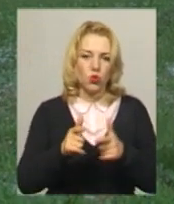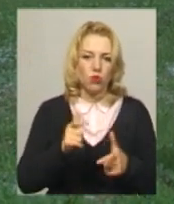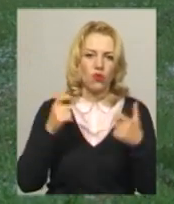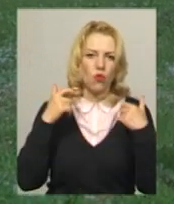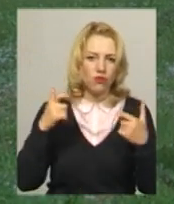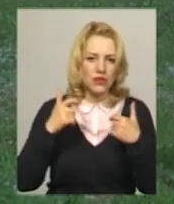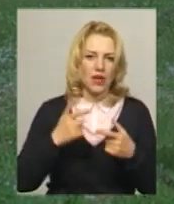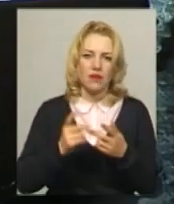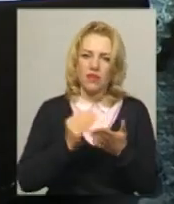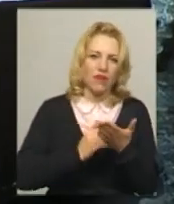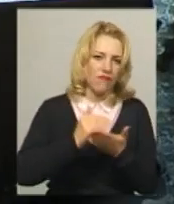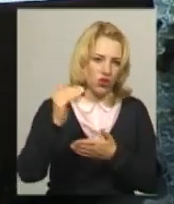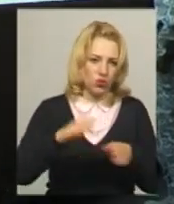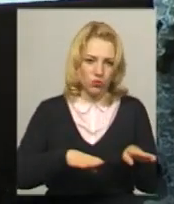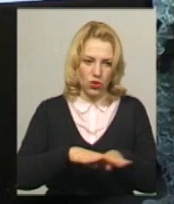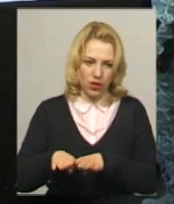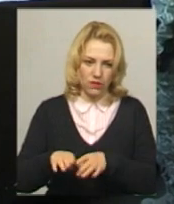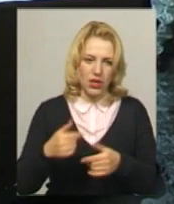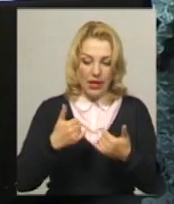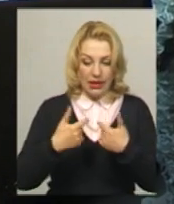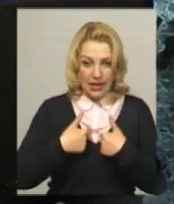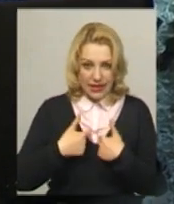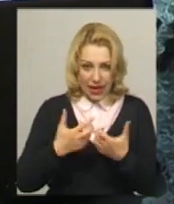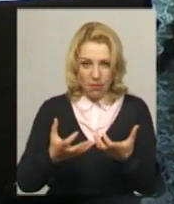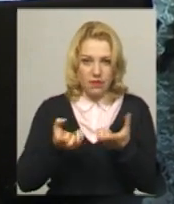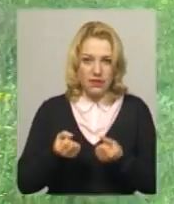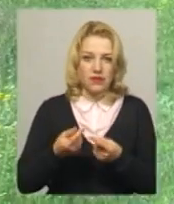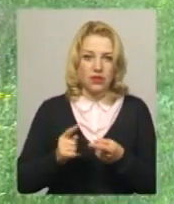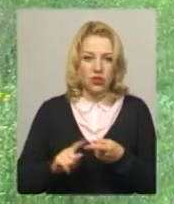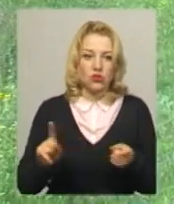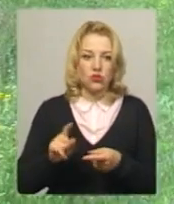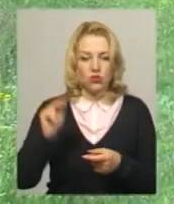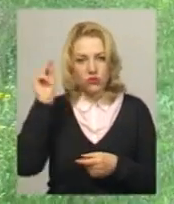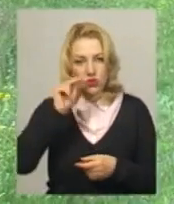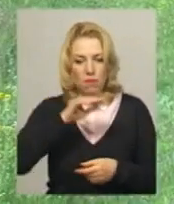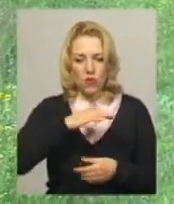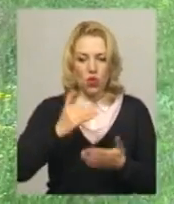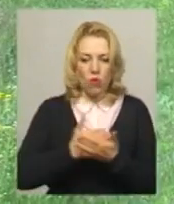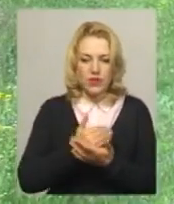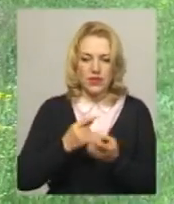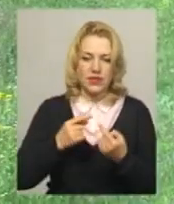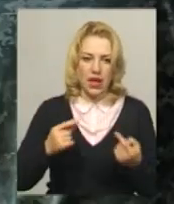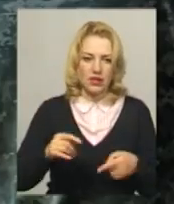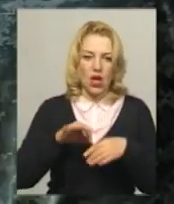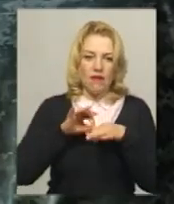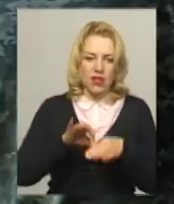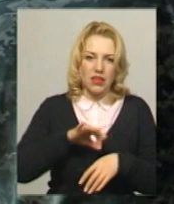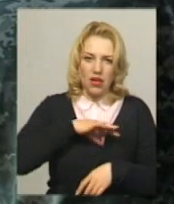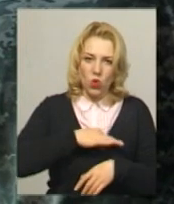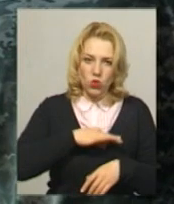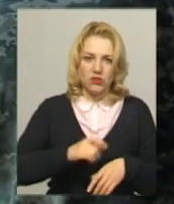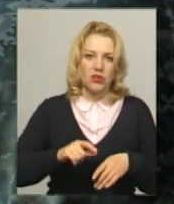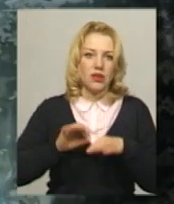на вищому рівні. Для себе я підчерпнув цих навчань дуже багато. Вивчив новітні засоби ведення розвідки, новітні